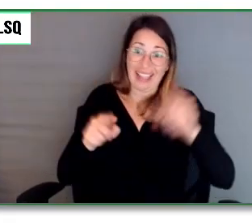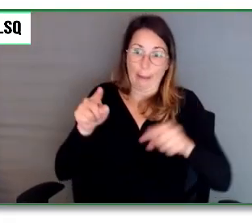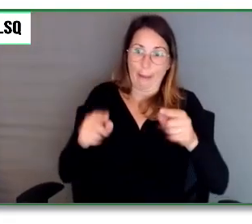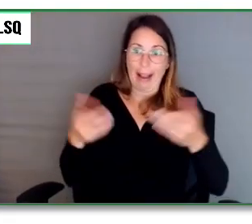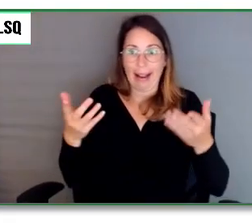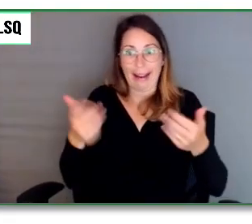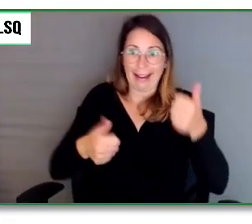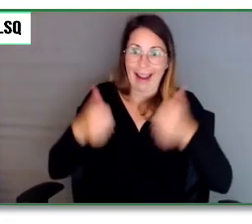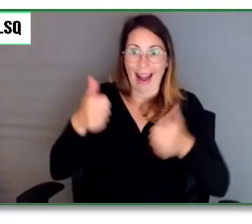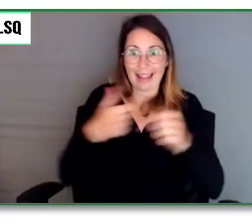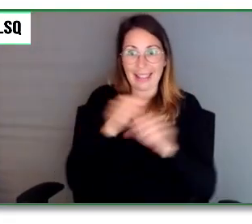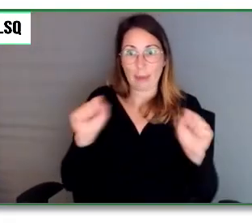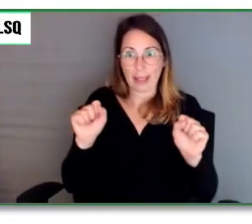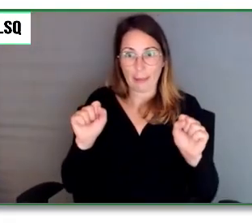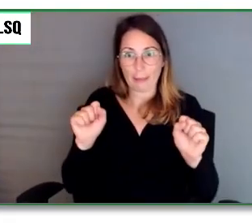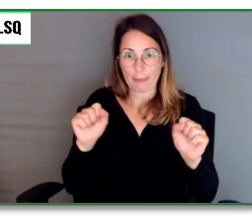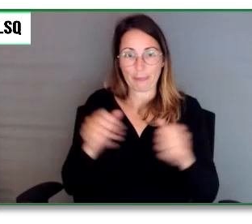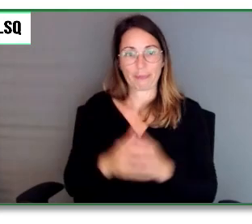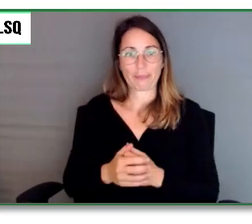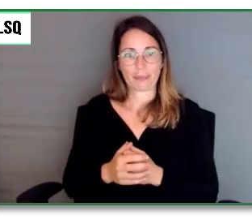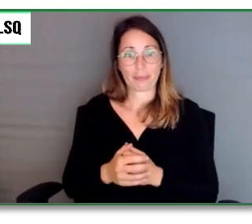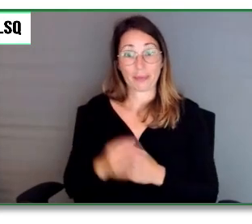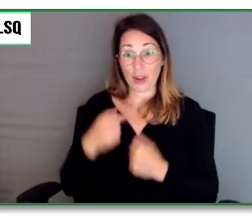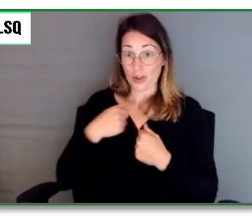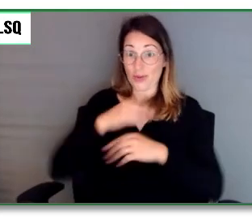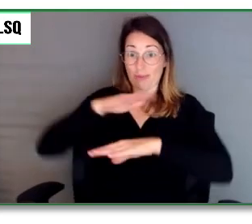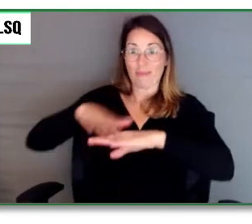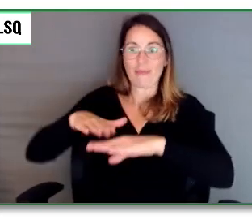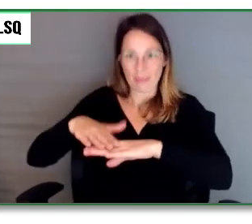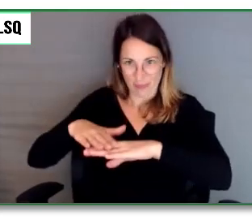Nos conseils, c'est tout d'abord, pour ce qui est de la loi.